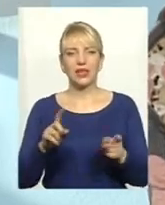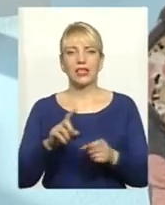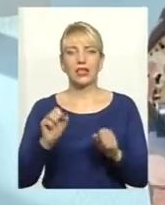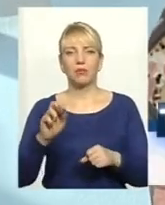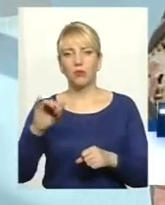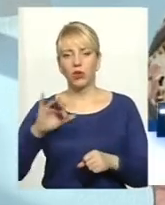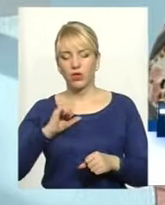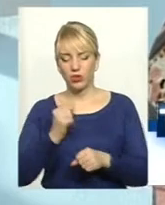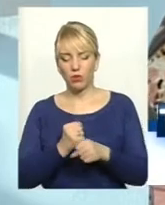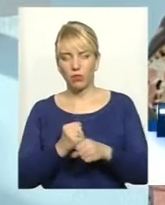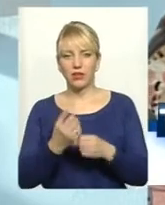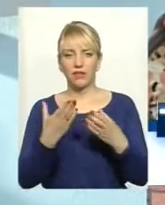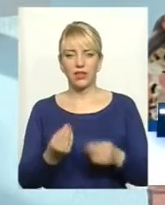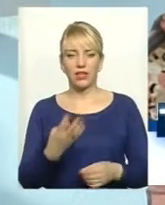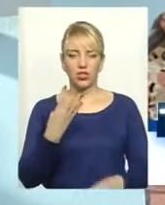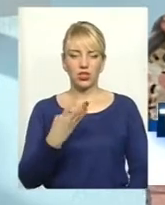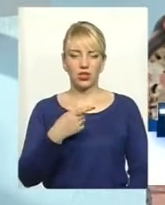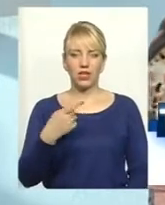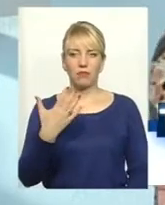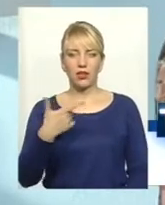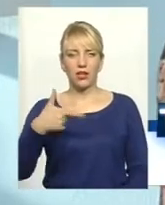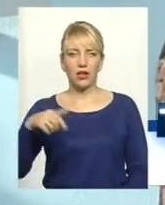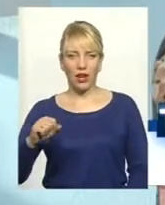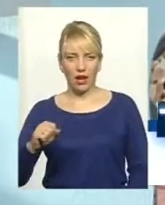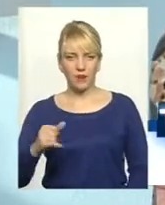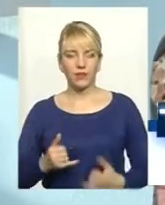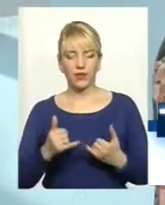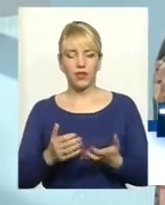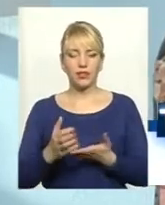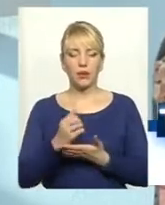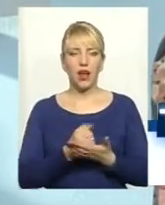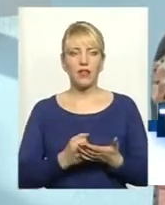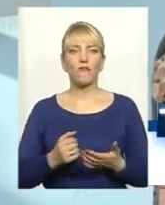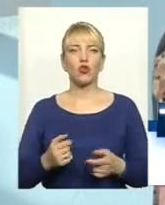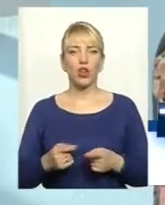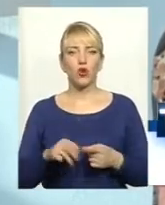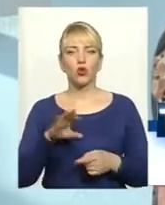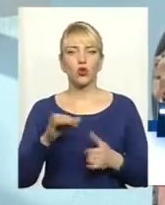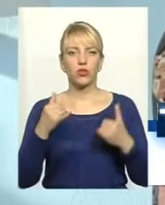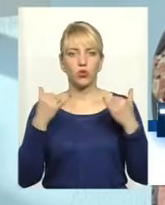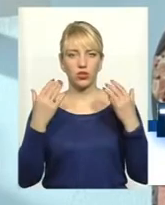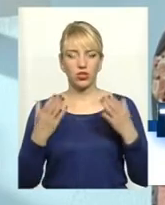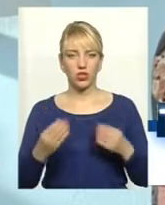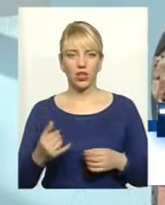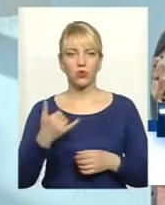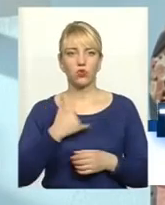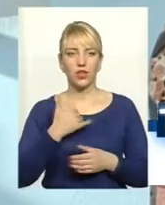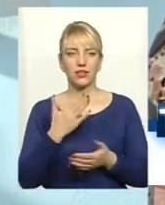в день не більше 4-5 гектарів, наприклад, збирання врожаю. То на сьогоднішній день в нас є